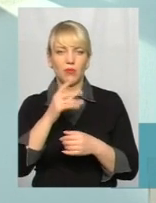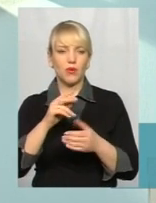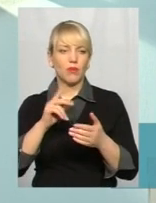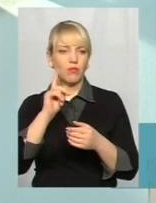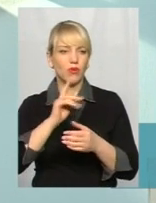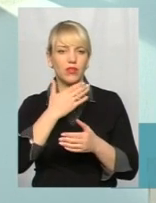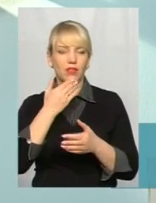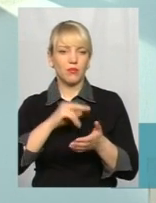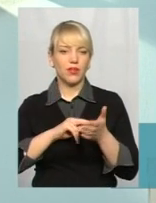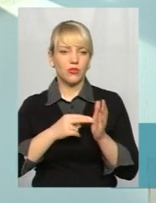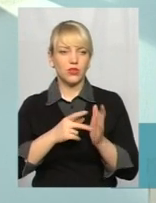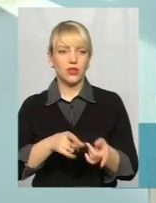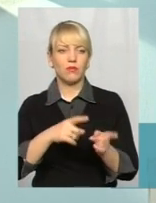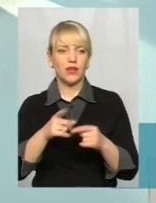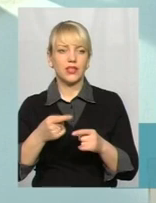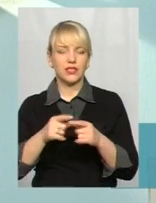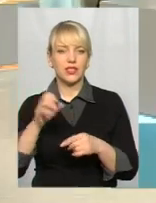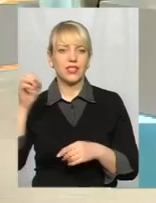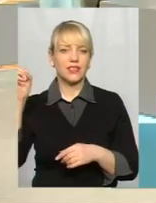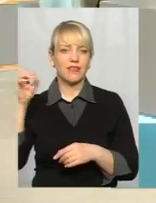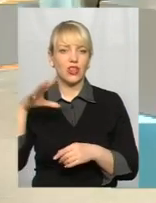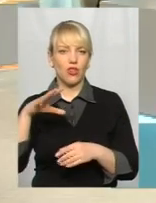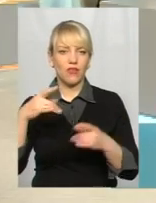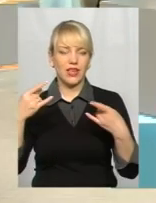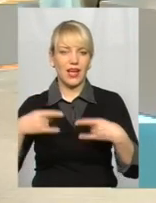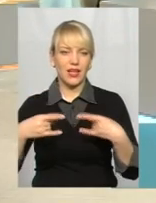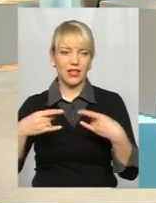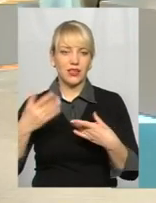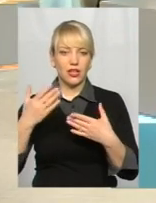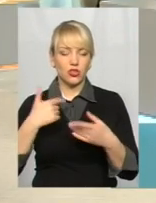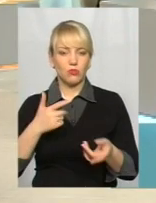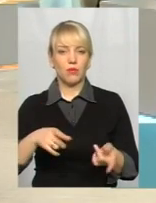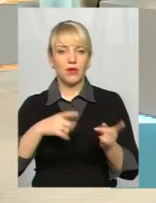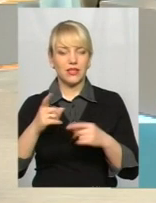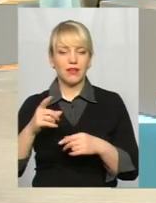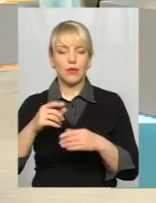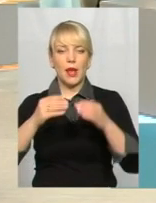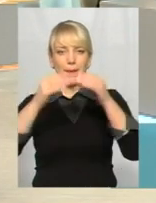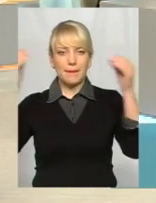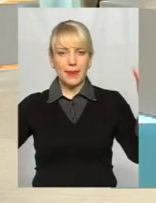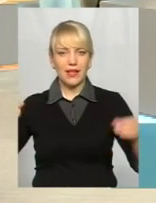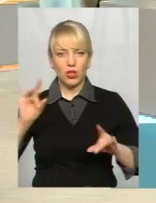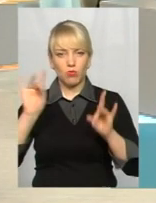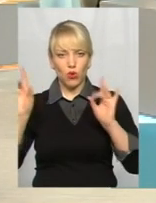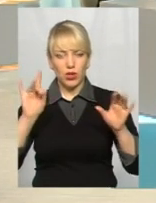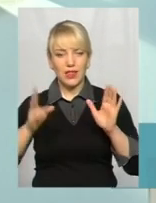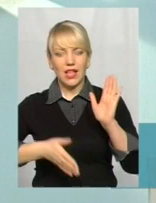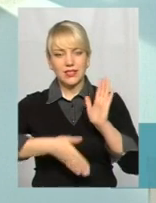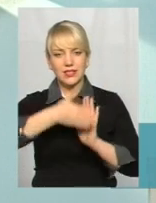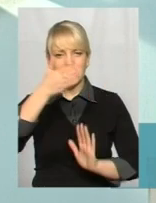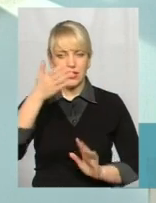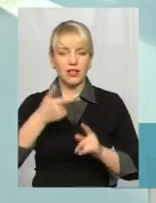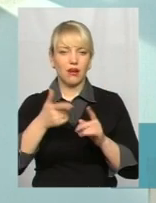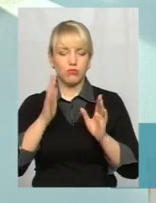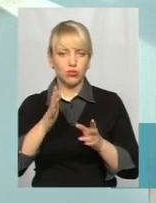планується перенесення цих світлових екранів. Коли ми перенесемо і бікборди, і зовнішню рекламу на стінах, тоді, можливо,